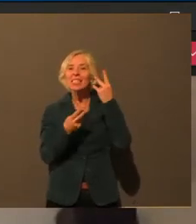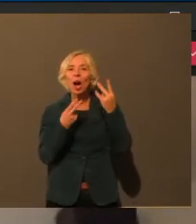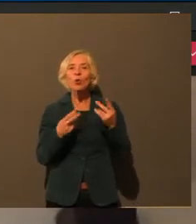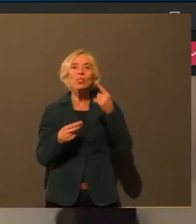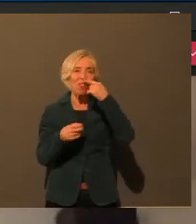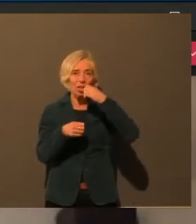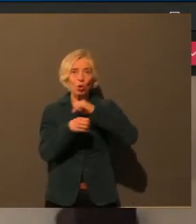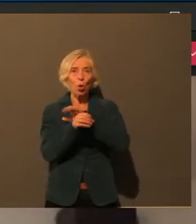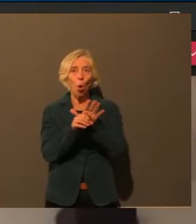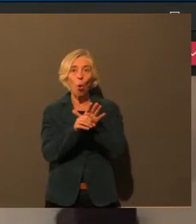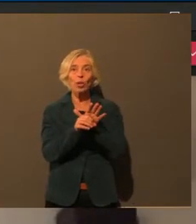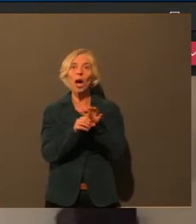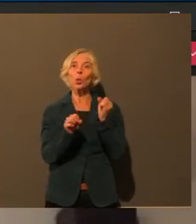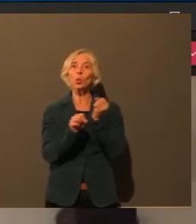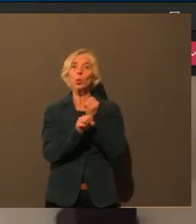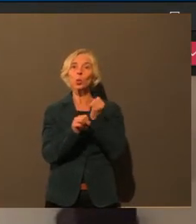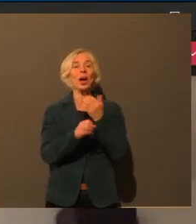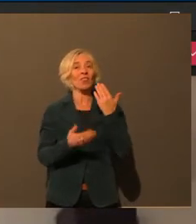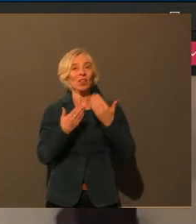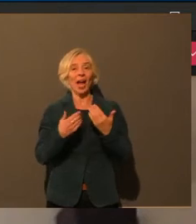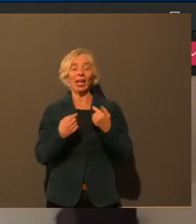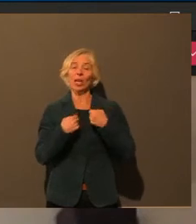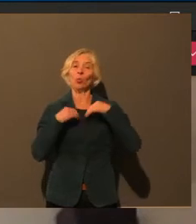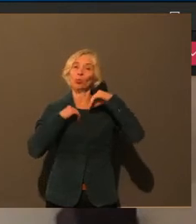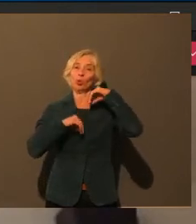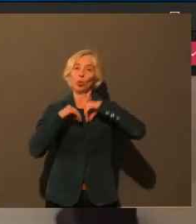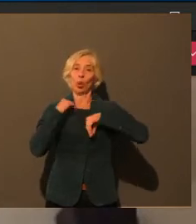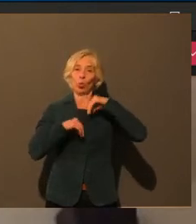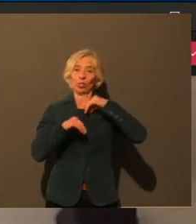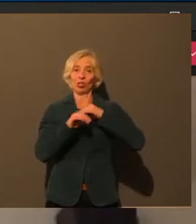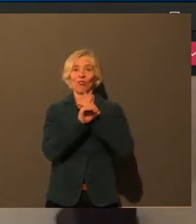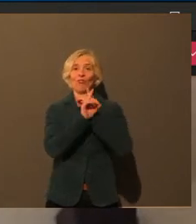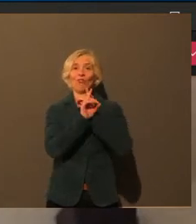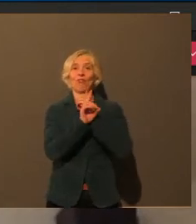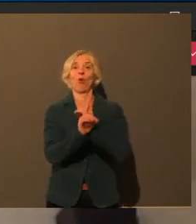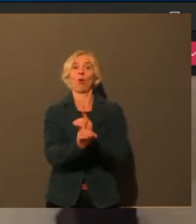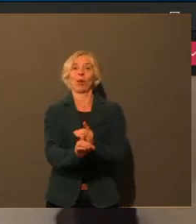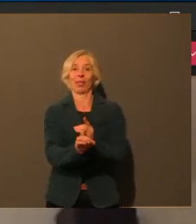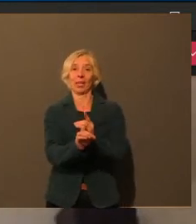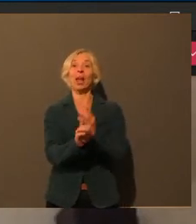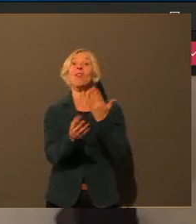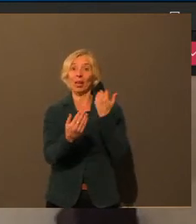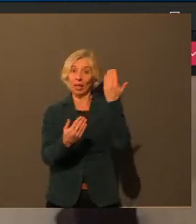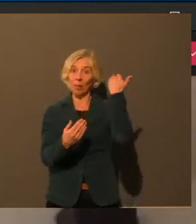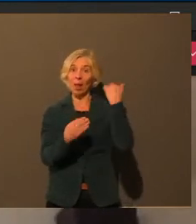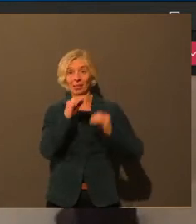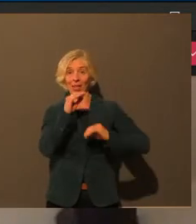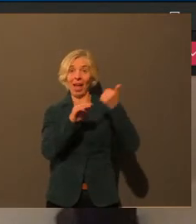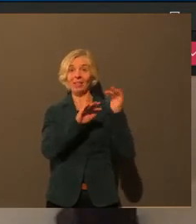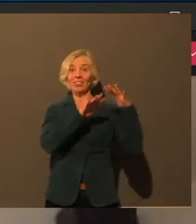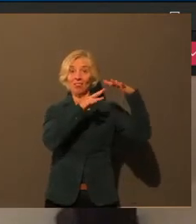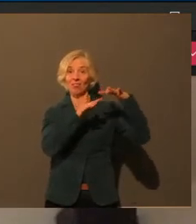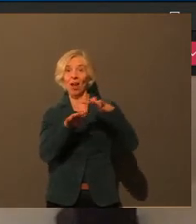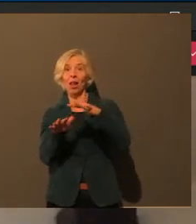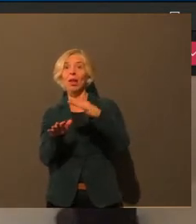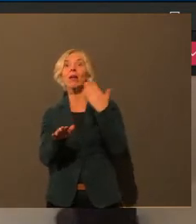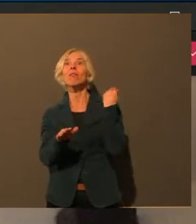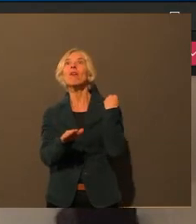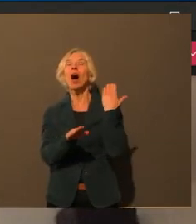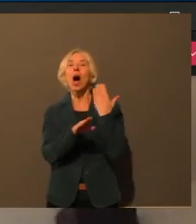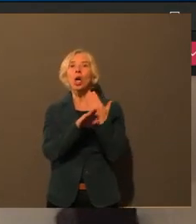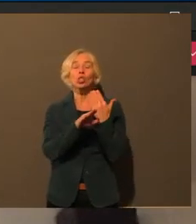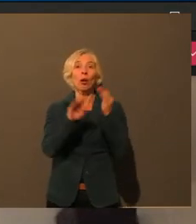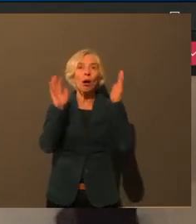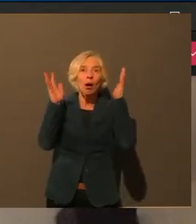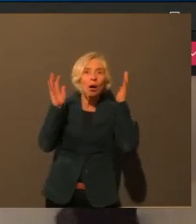Personen haben ja Angst davor, nicht nur, dass sie krank werden, sondern dass sie eventuell auch andere Leute, dass sie selber